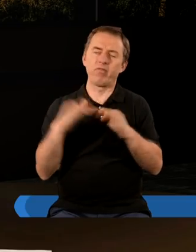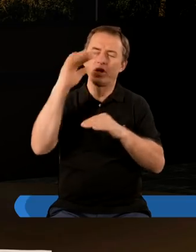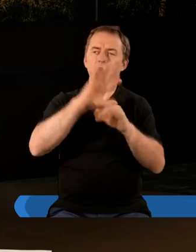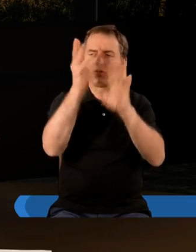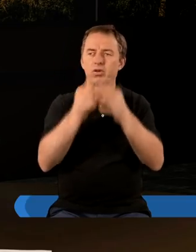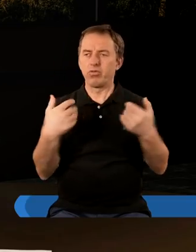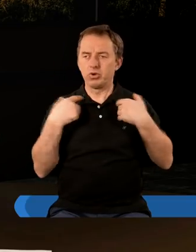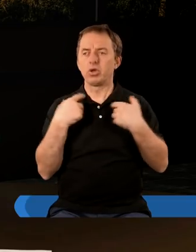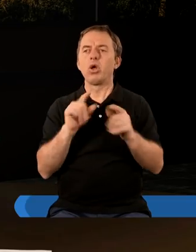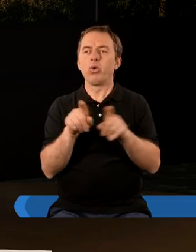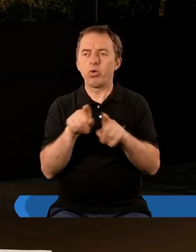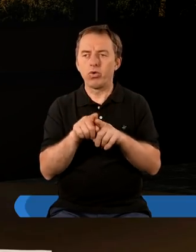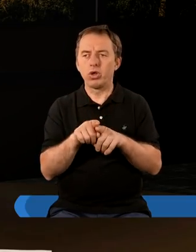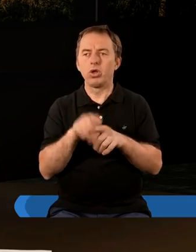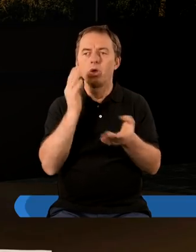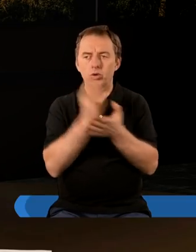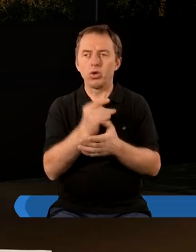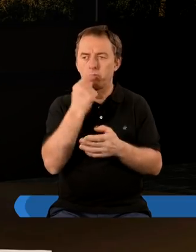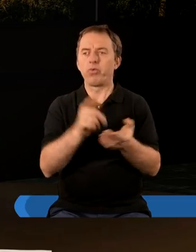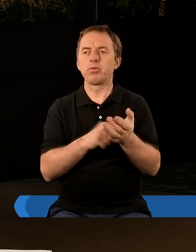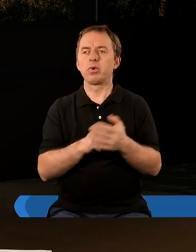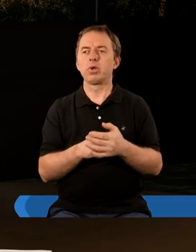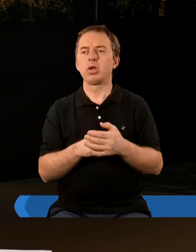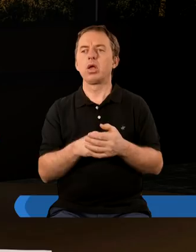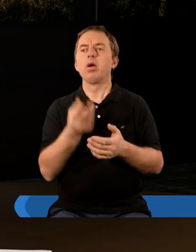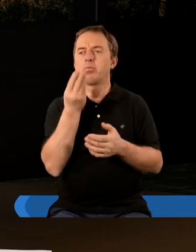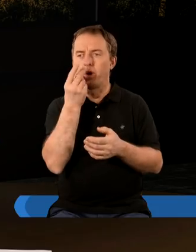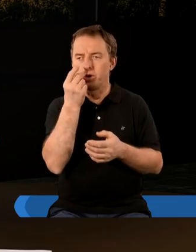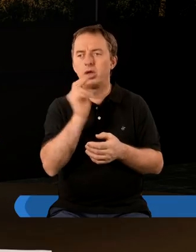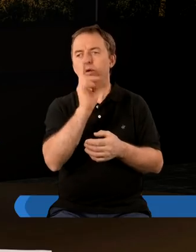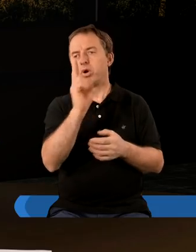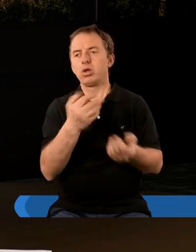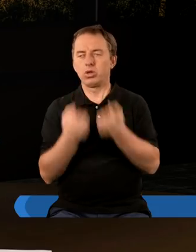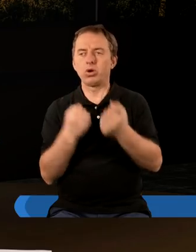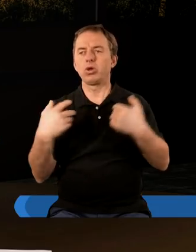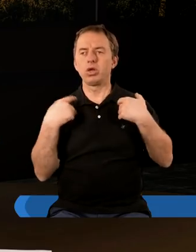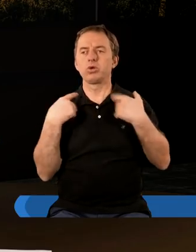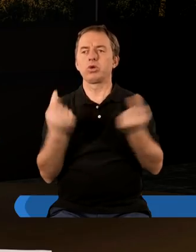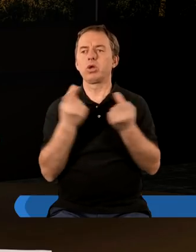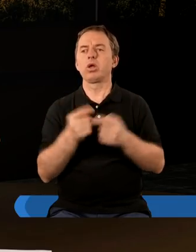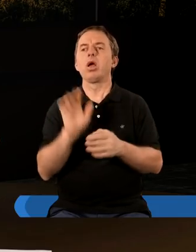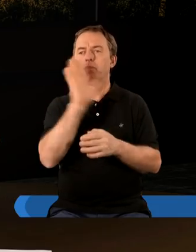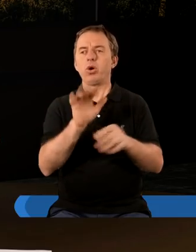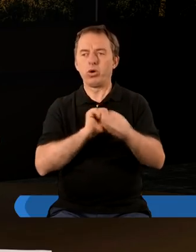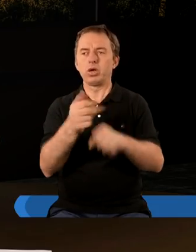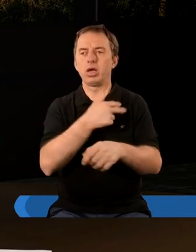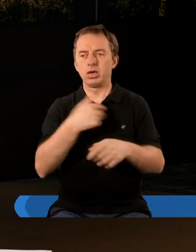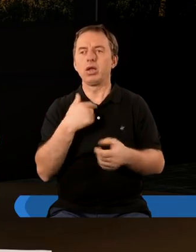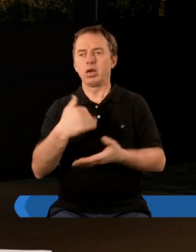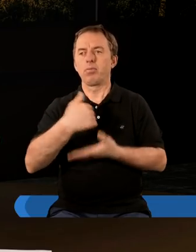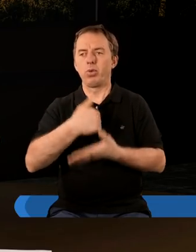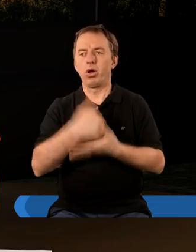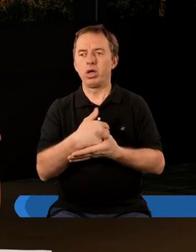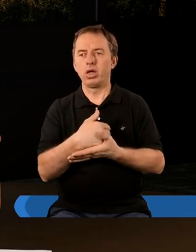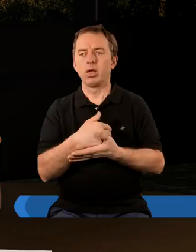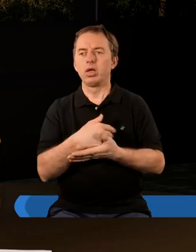co możemy mieć w tym życiu. Ale również to, co już tutaj Piotr powiedział, to pocieszenie, że w każdej trudnej sytuacji Bóg jest z nami i